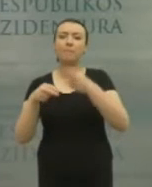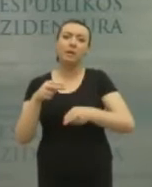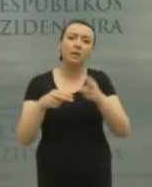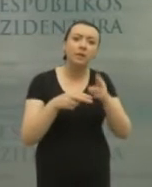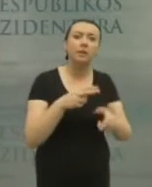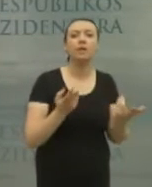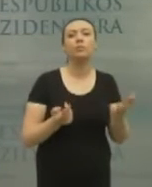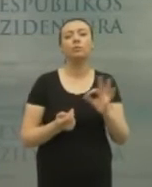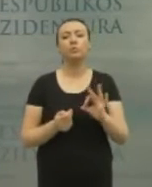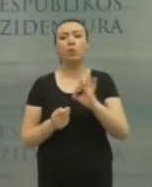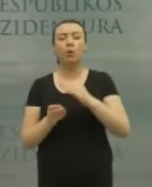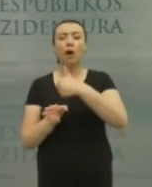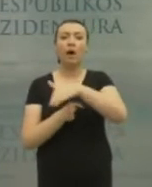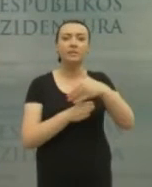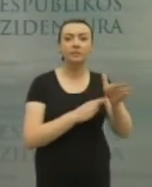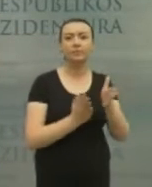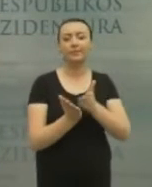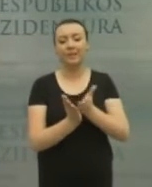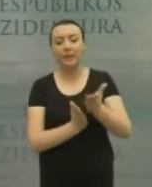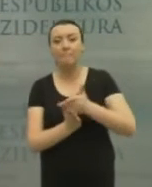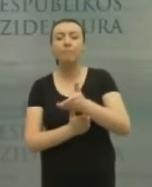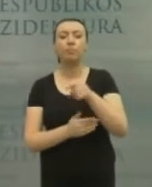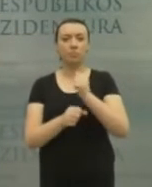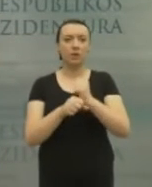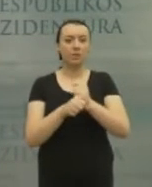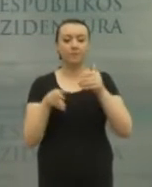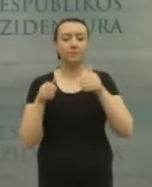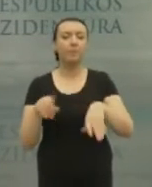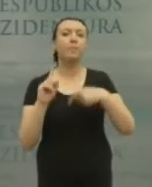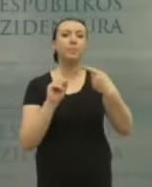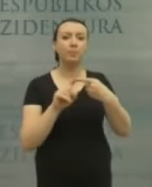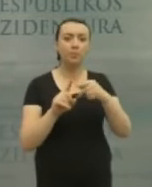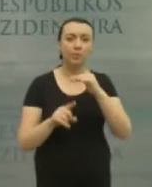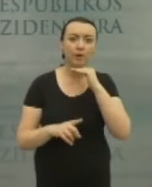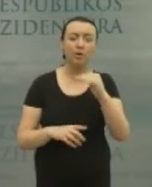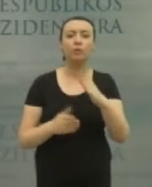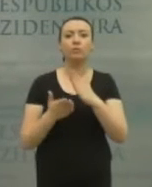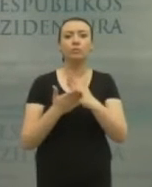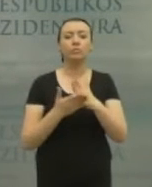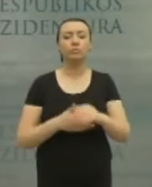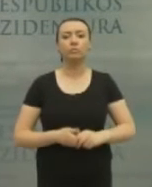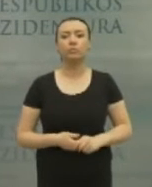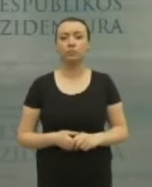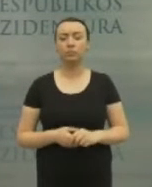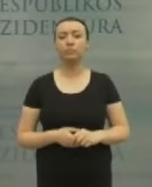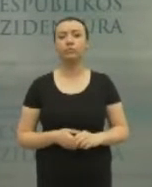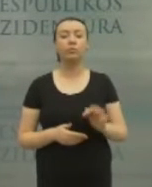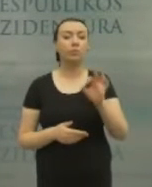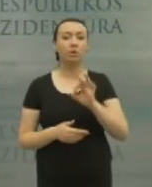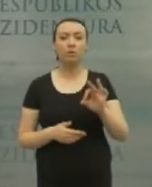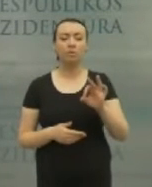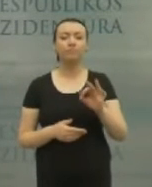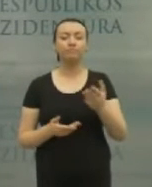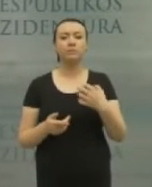ar atskirų krypčių, kuriuose yra dirbama. Tai pirmiausia, žinoma, yra absoliutus